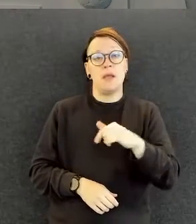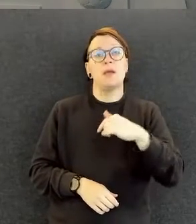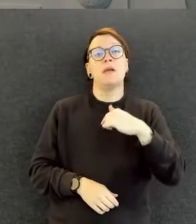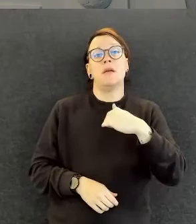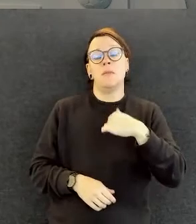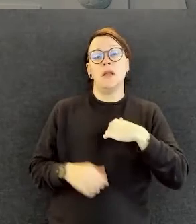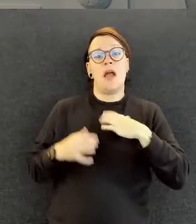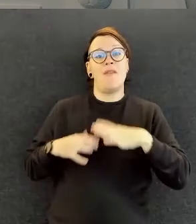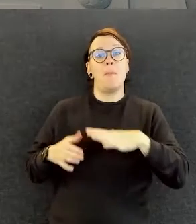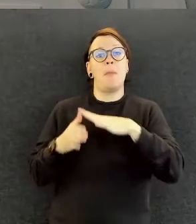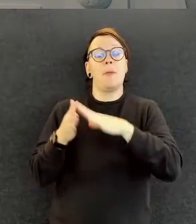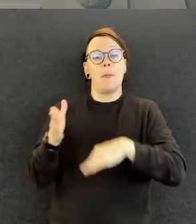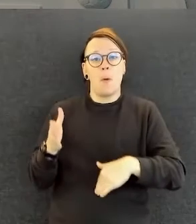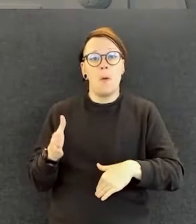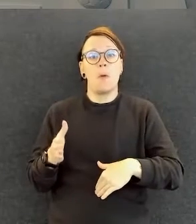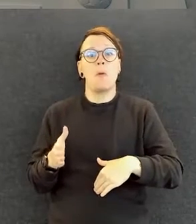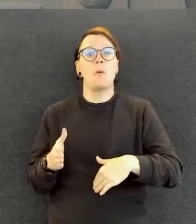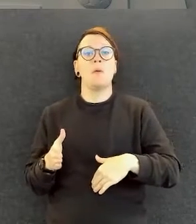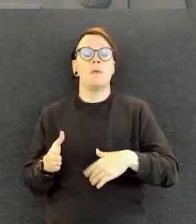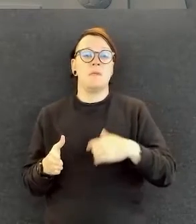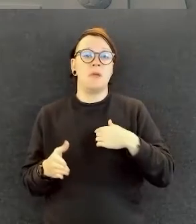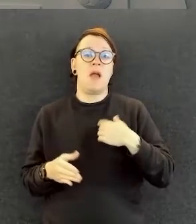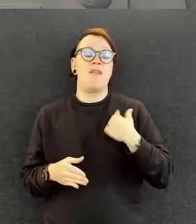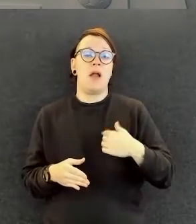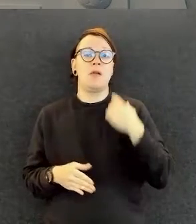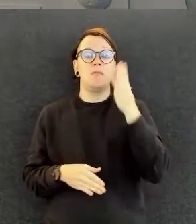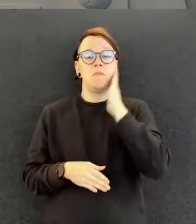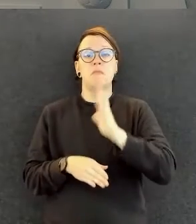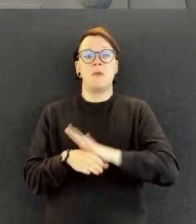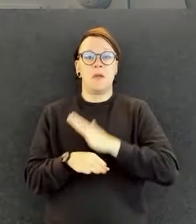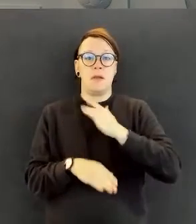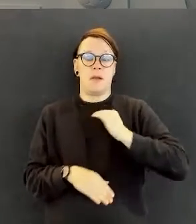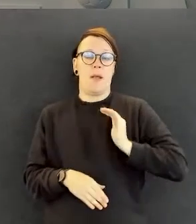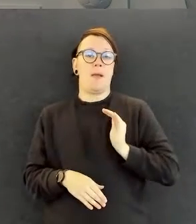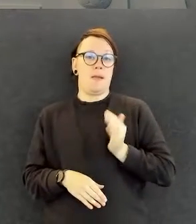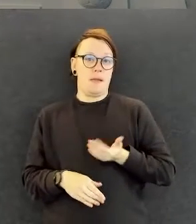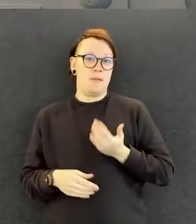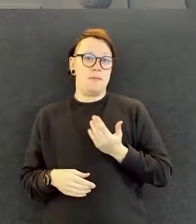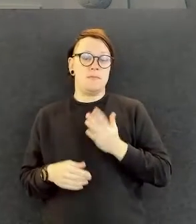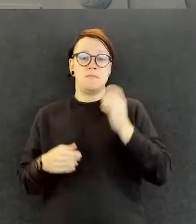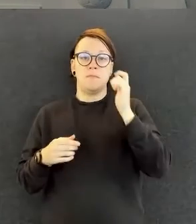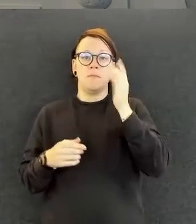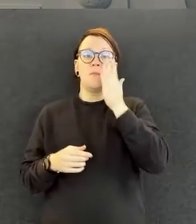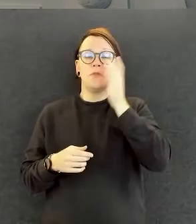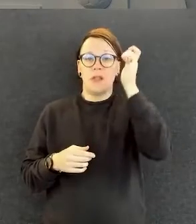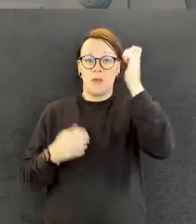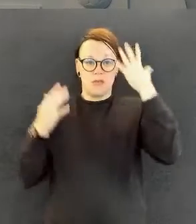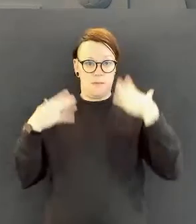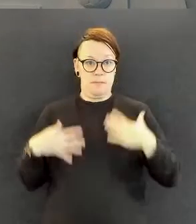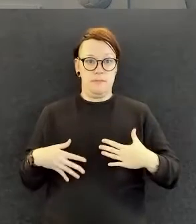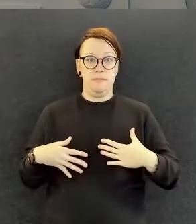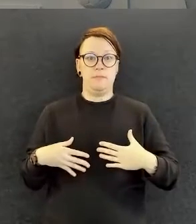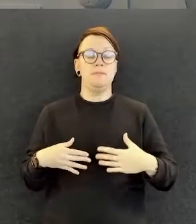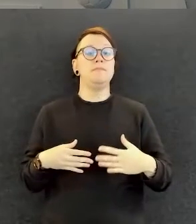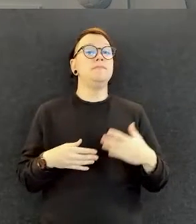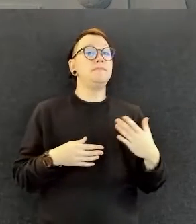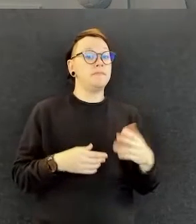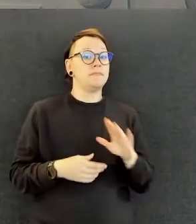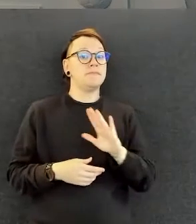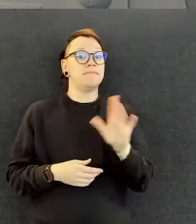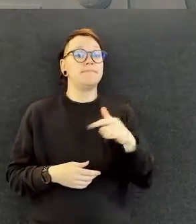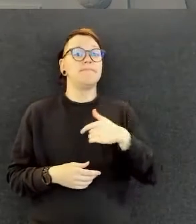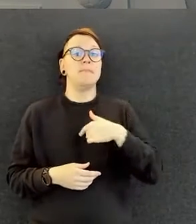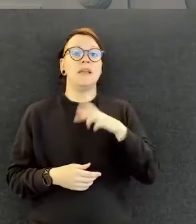päällä leopardihousut ja vaaleanpunainen paita. Minun nimi on Reeta Lindemän. Minä olen valkoinen,